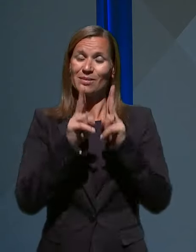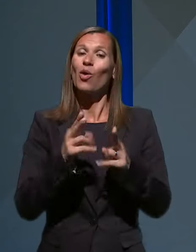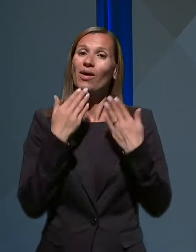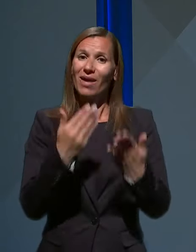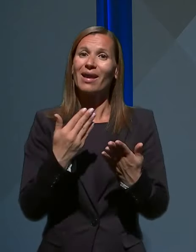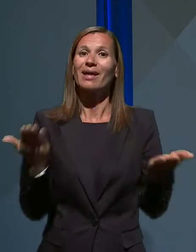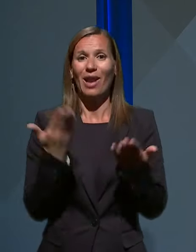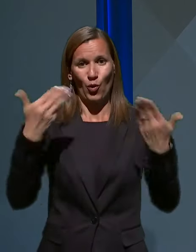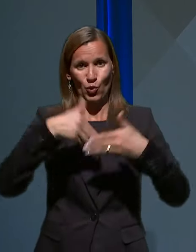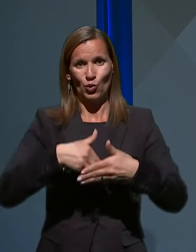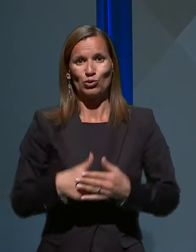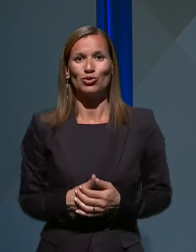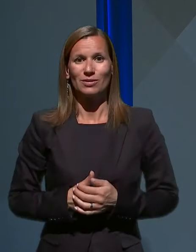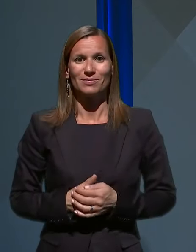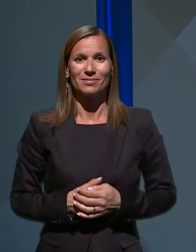noč.